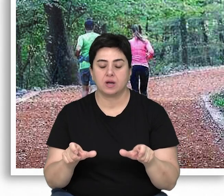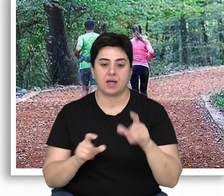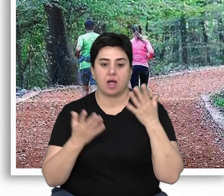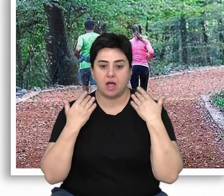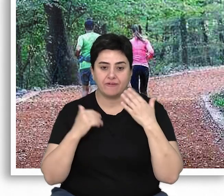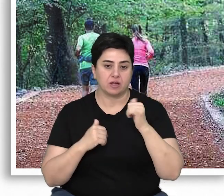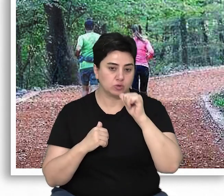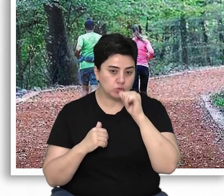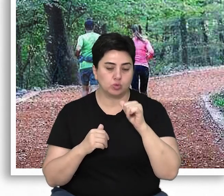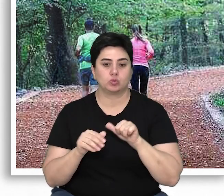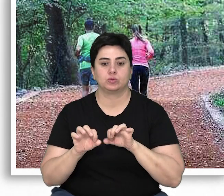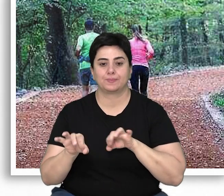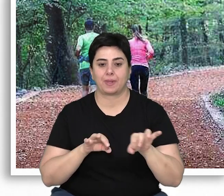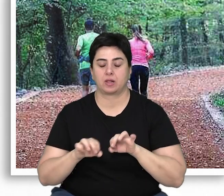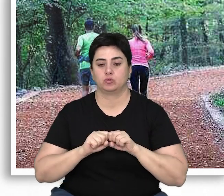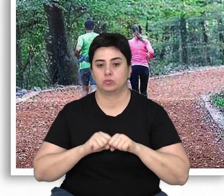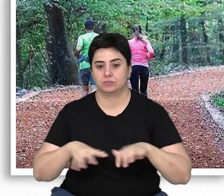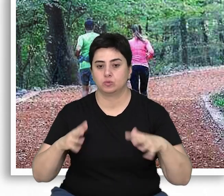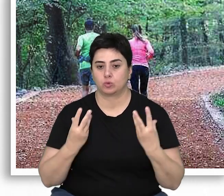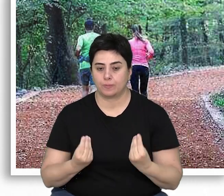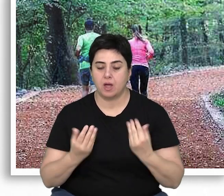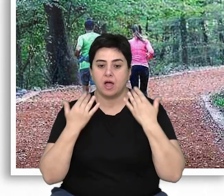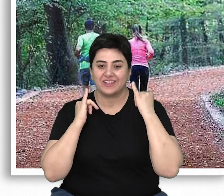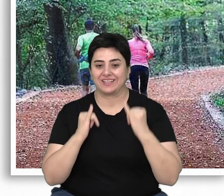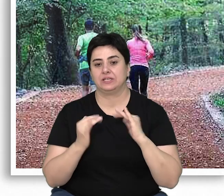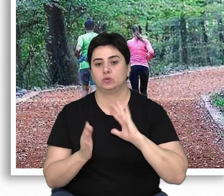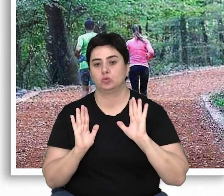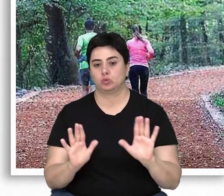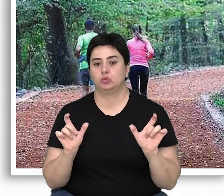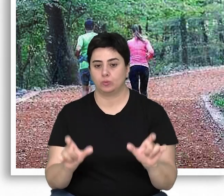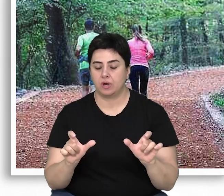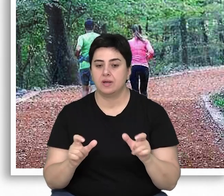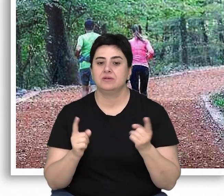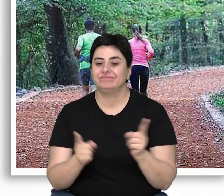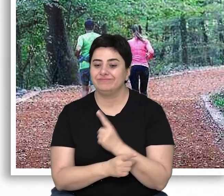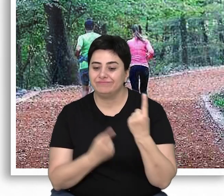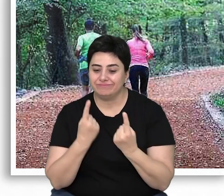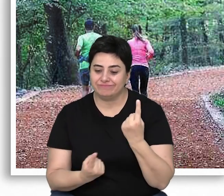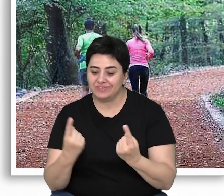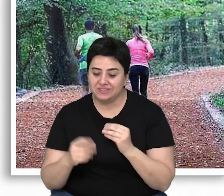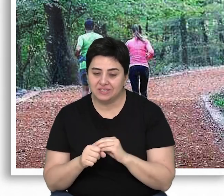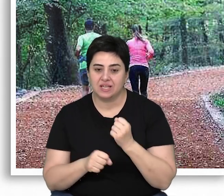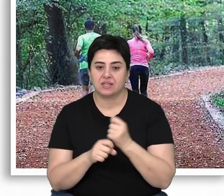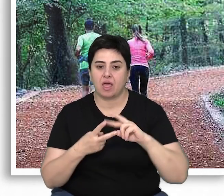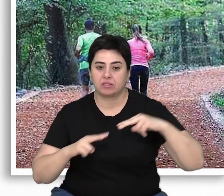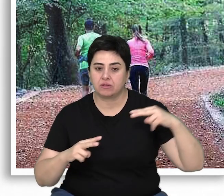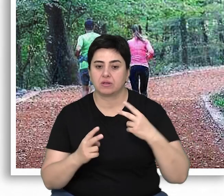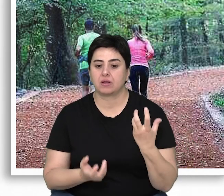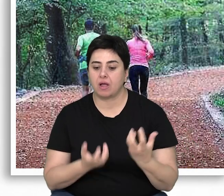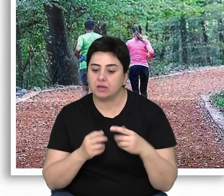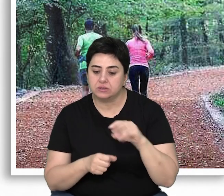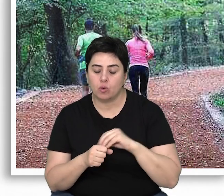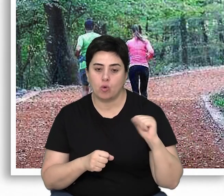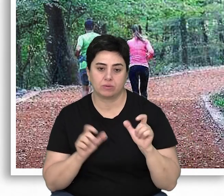iklim ve su rejimini düzenleme, hava kirliliğini önleme, biyolojik çeşitlilik ve gen kaynaklarımızı muhafaza etme,